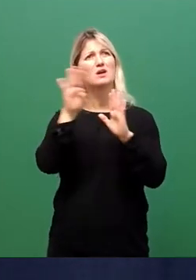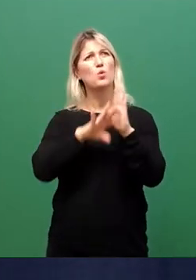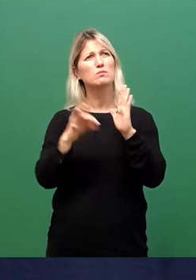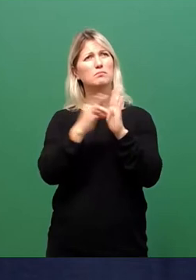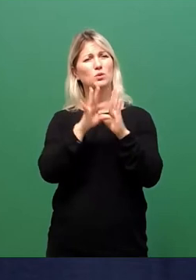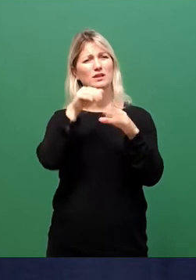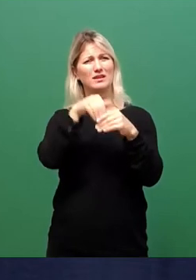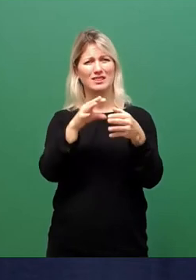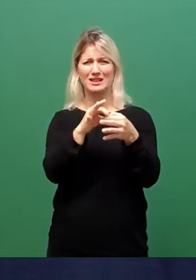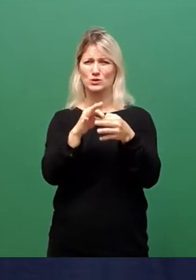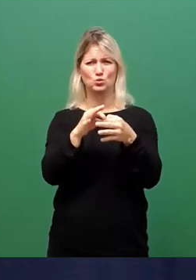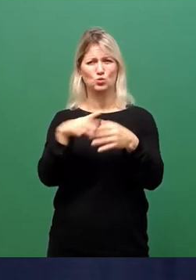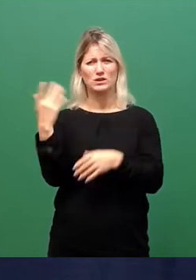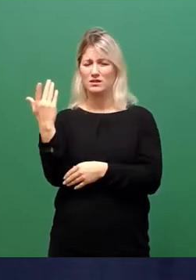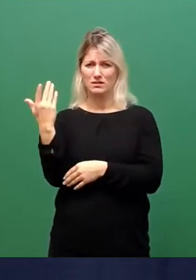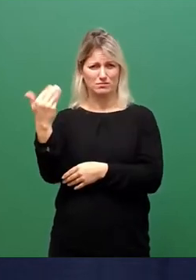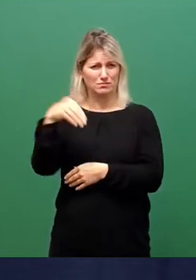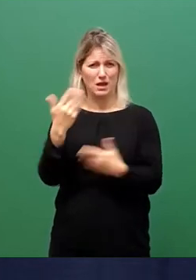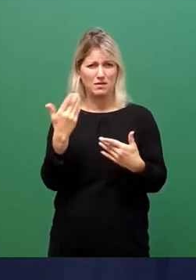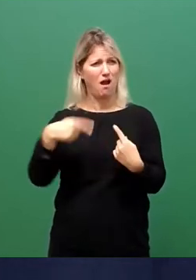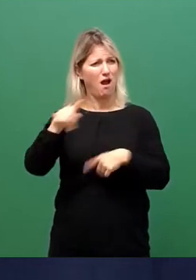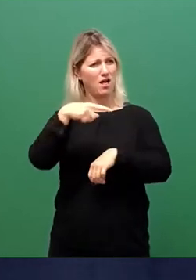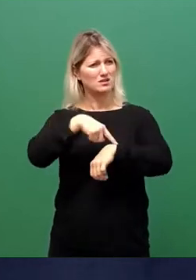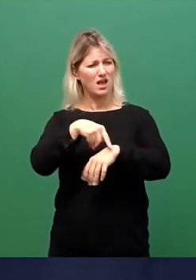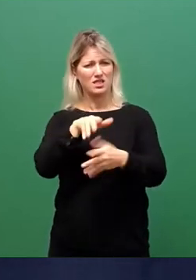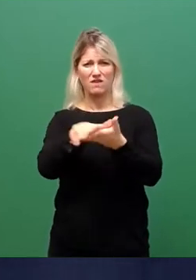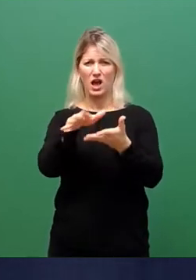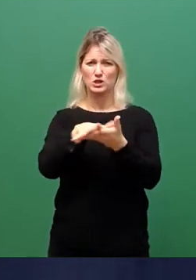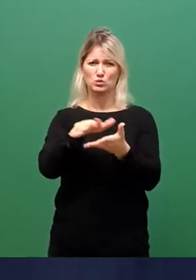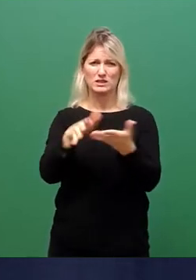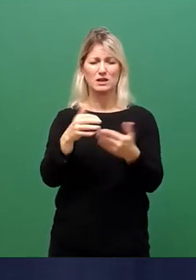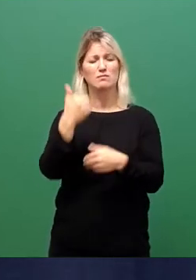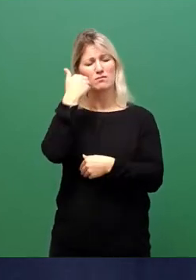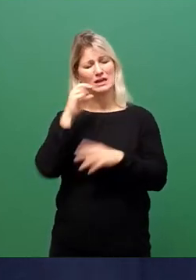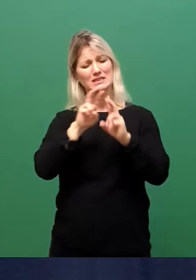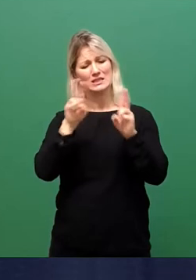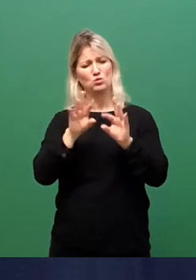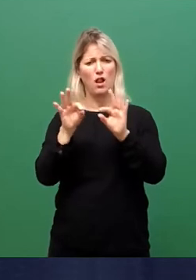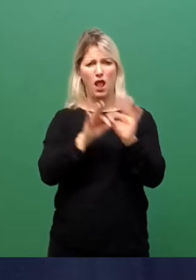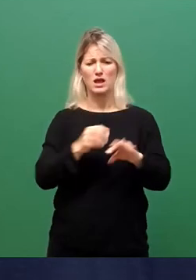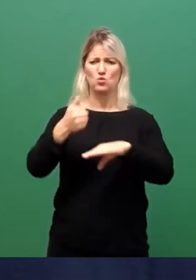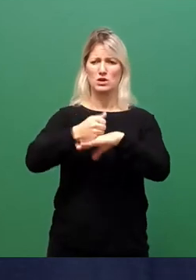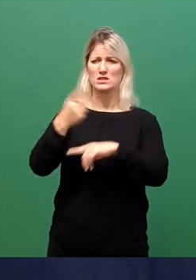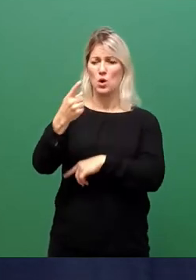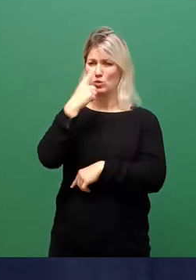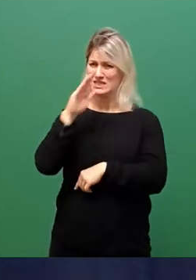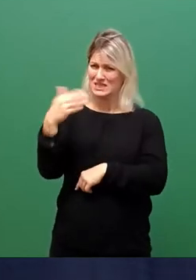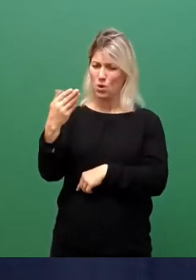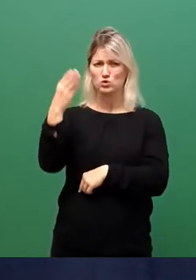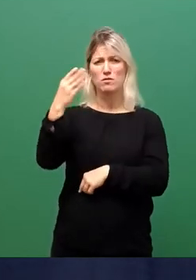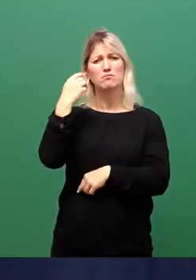vom Stapel zu lassen und damit unser aller Zeit zu verschwenden. Und ich möchte noch mal an die Sitzungsleitung appellieren, bei sowas zukünftig härter und,